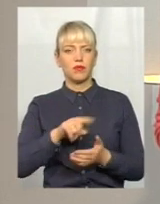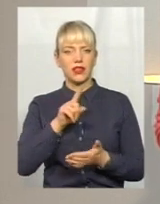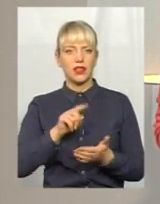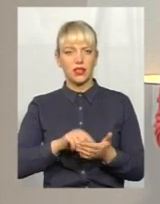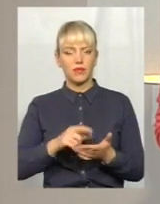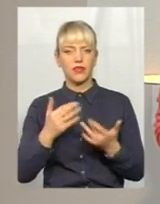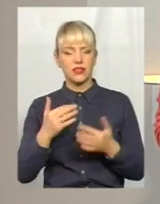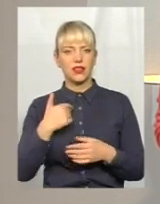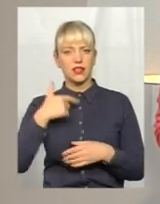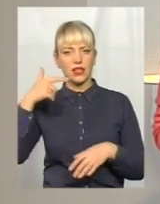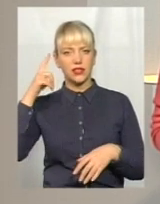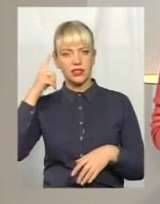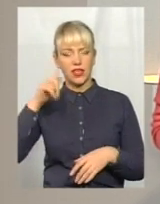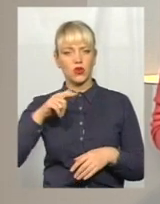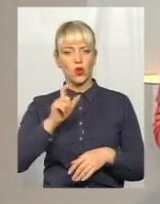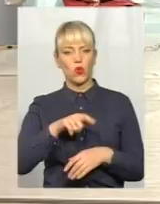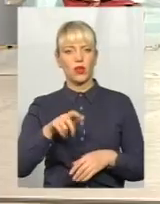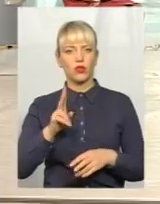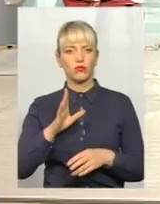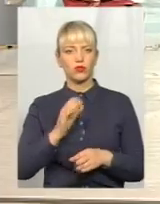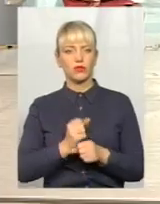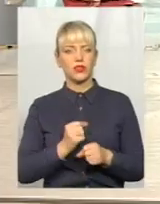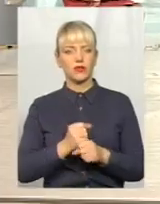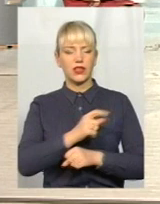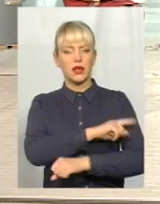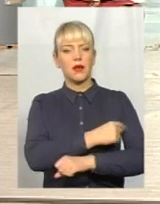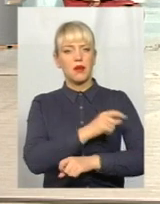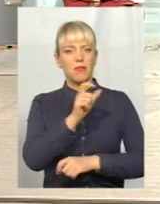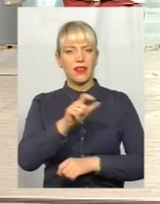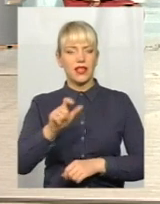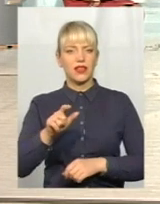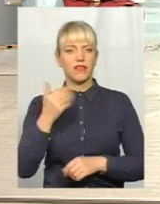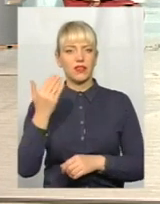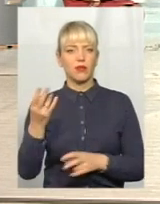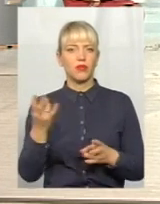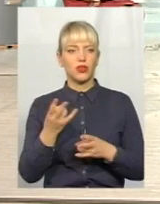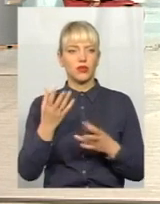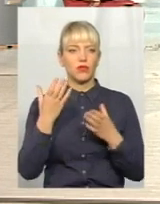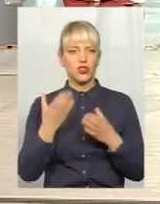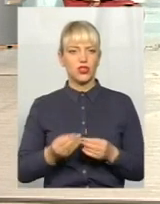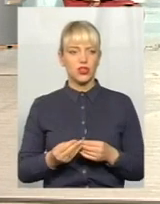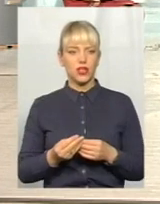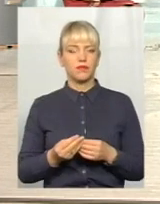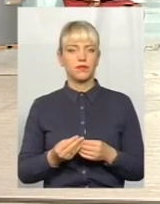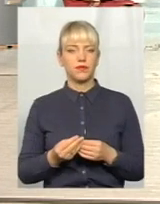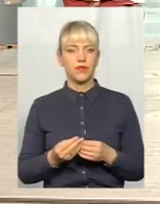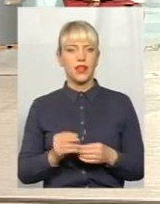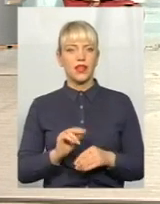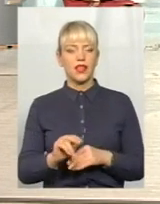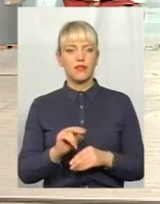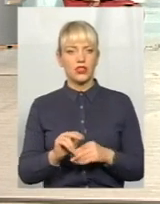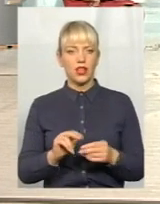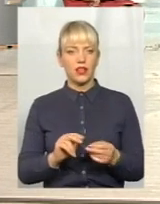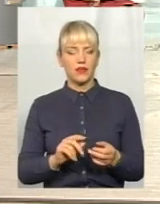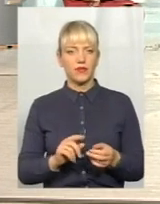наскільки я знаю людей, які будуть працювати, саме медиків, їм потрібне навчання